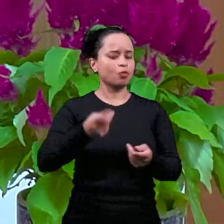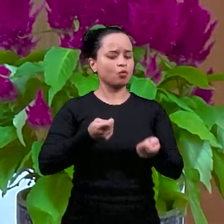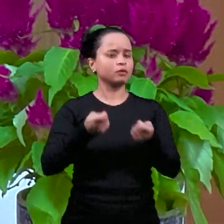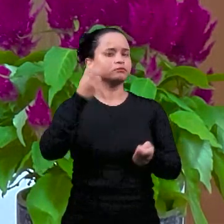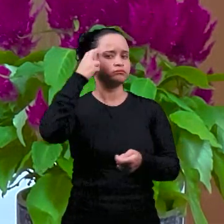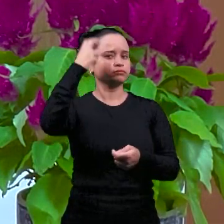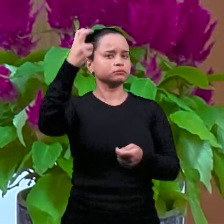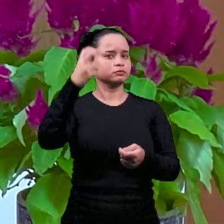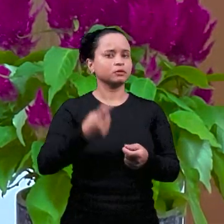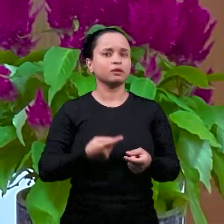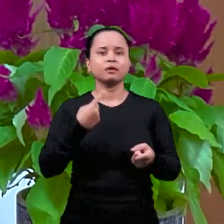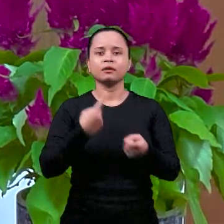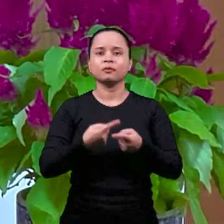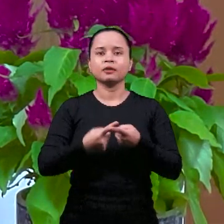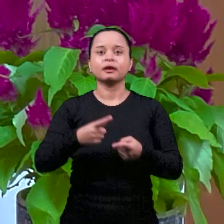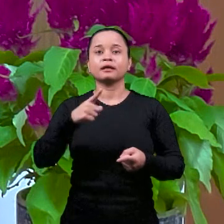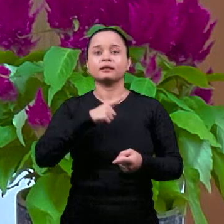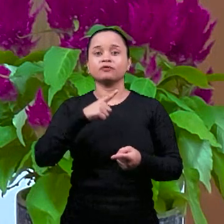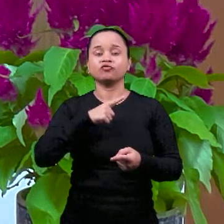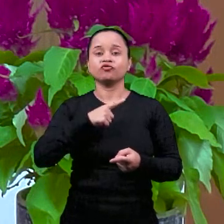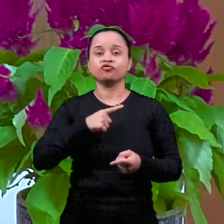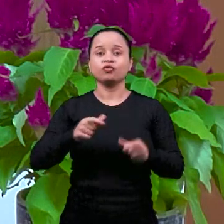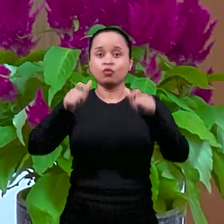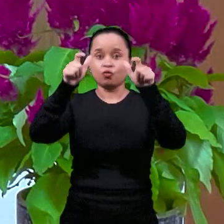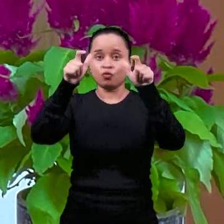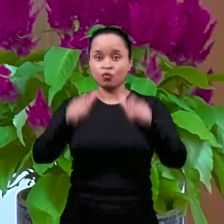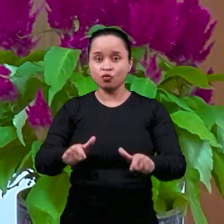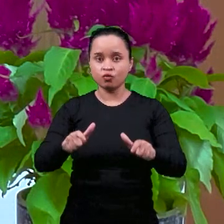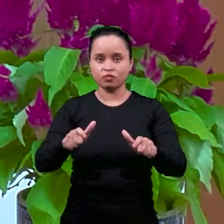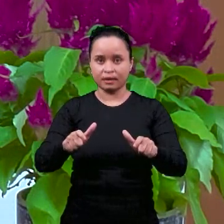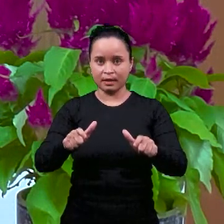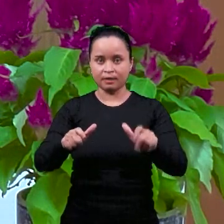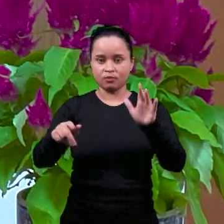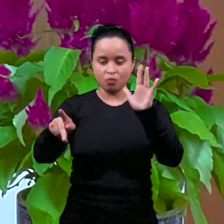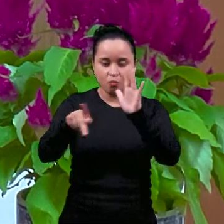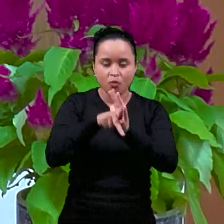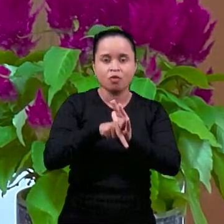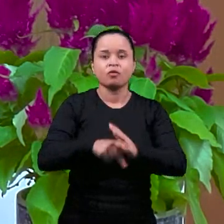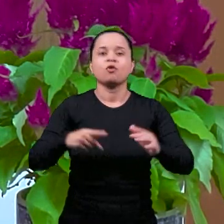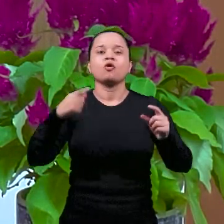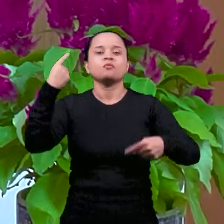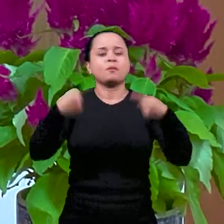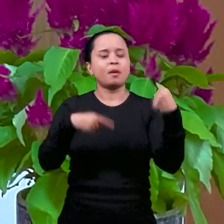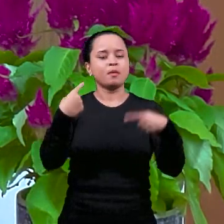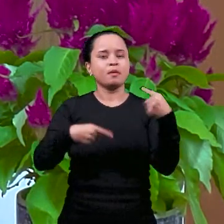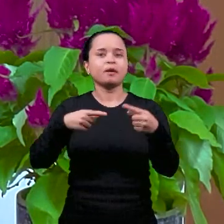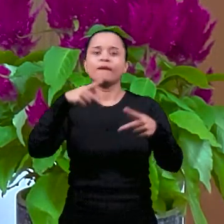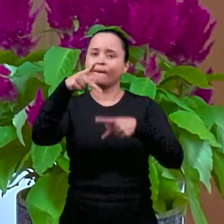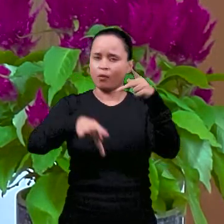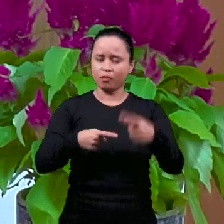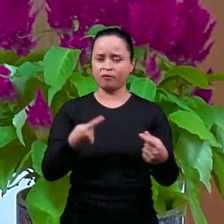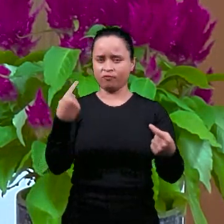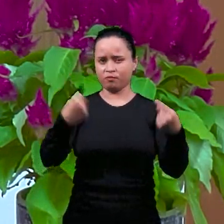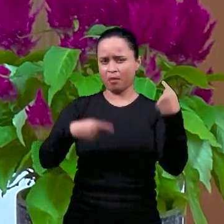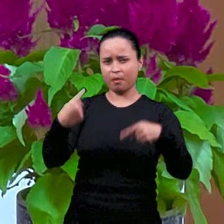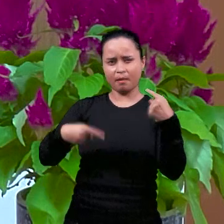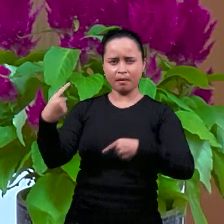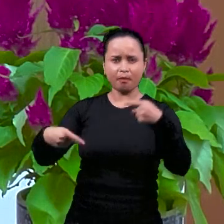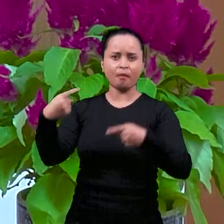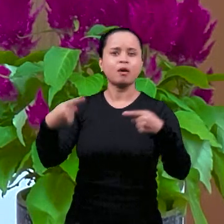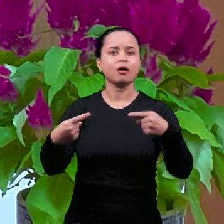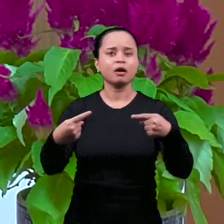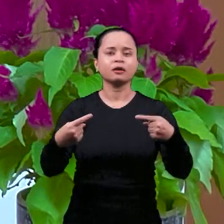так вот, хитро. Они строили амфитеатры, театры, пока народы устраивали